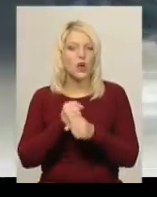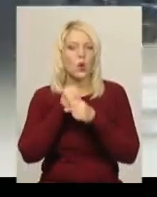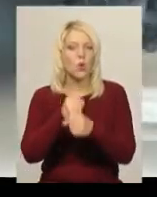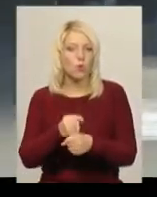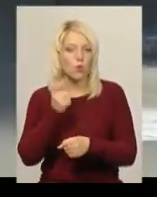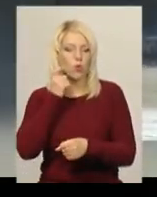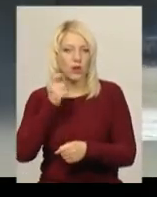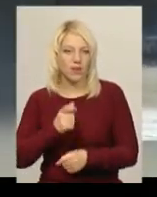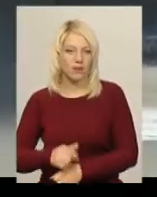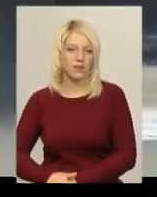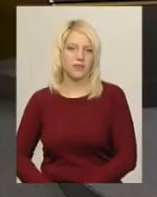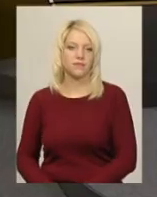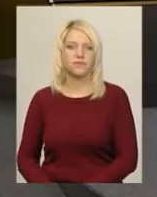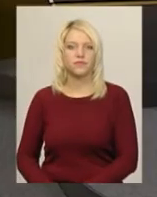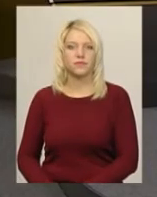новини «Поділляцентр».